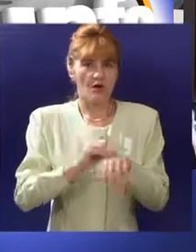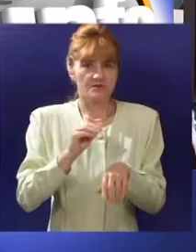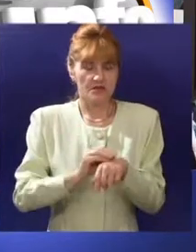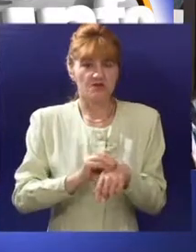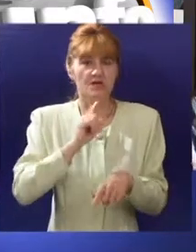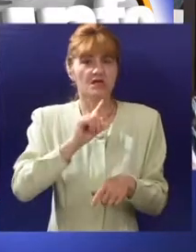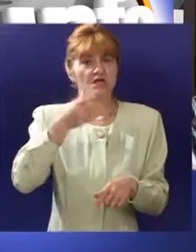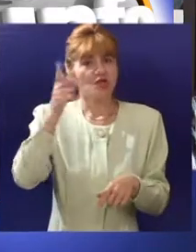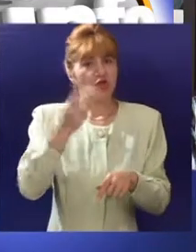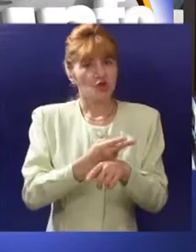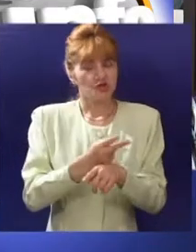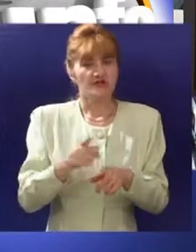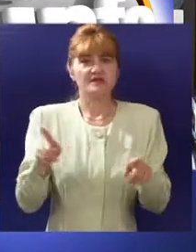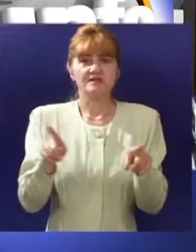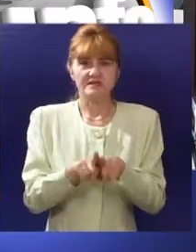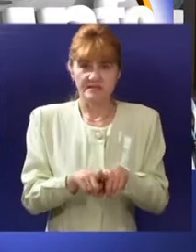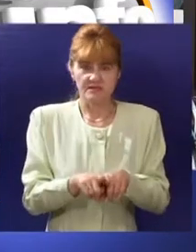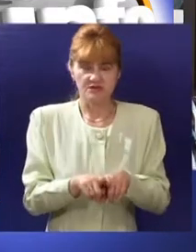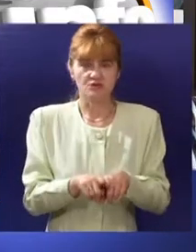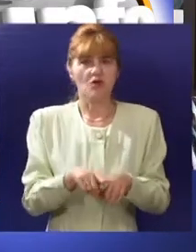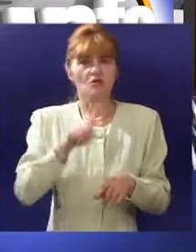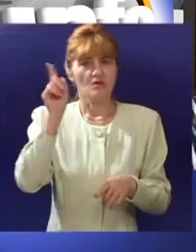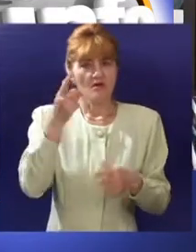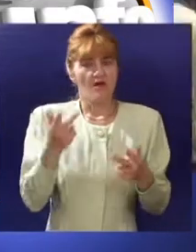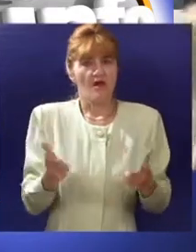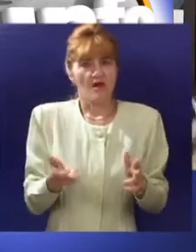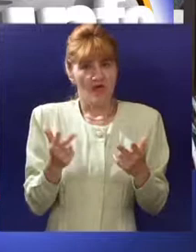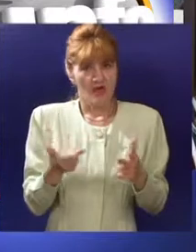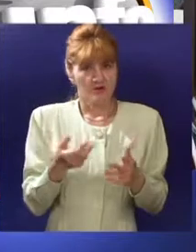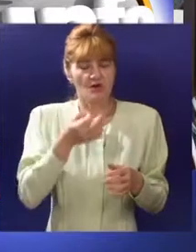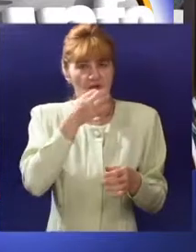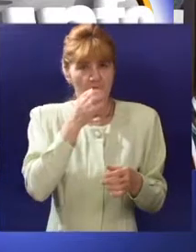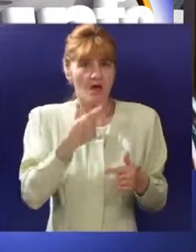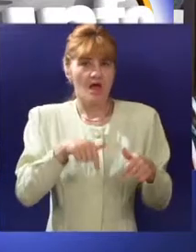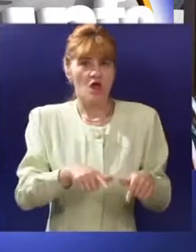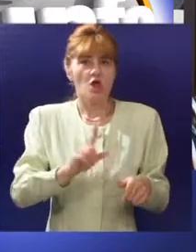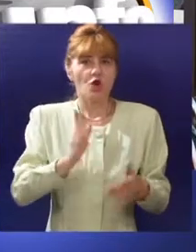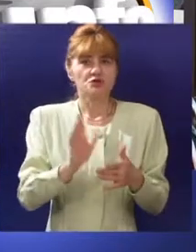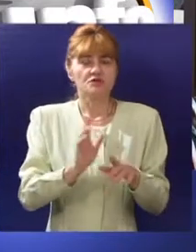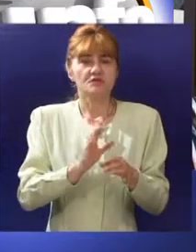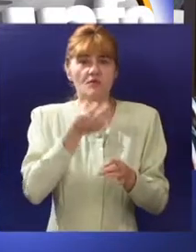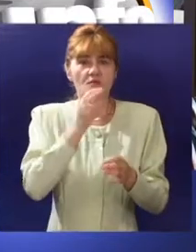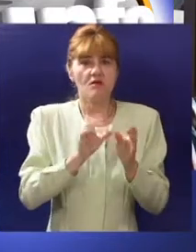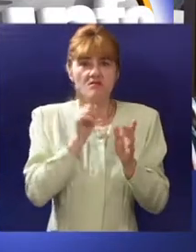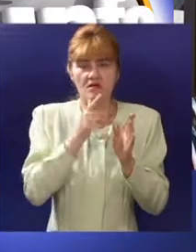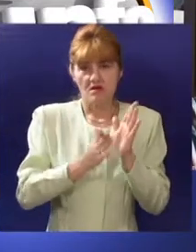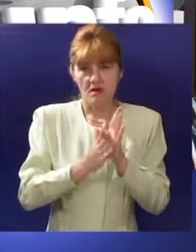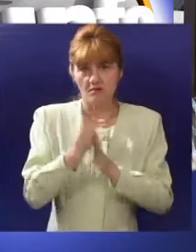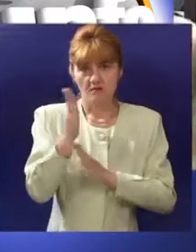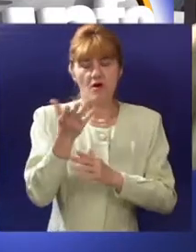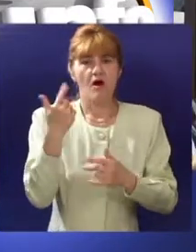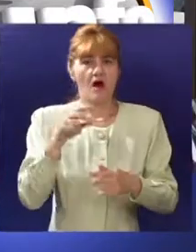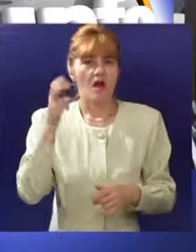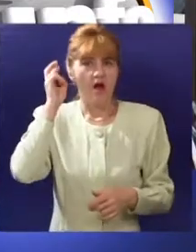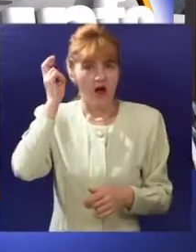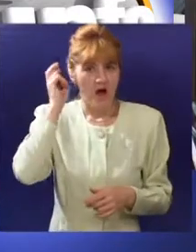poravka u zapadnoj Evropi još uvek, nažalost, nisu stigli u Srbiju koja je dalje veoma pod uticajem krize. Međutim, Austrija